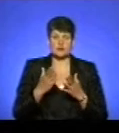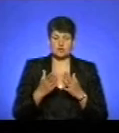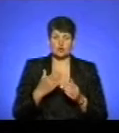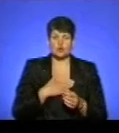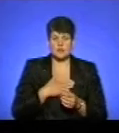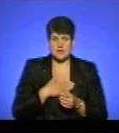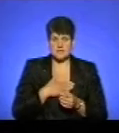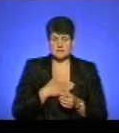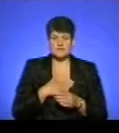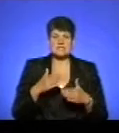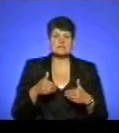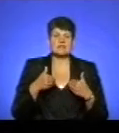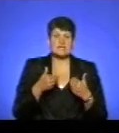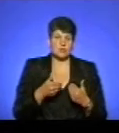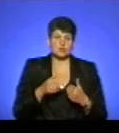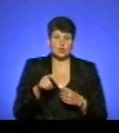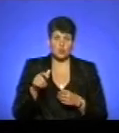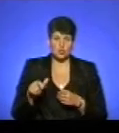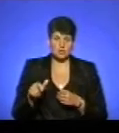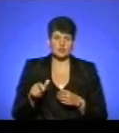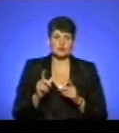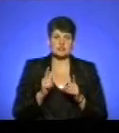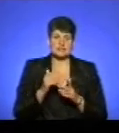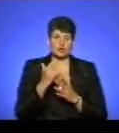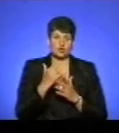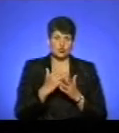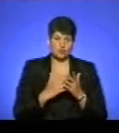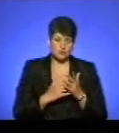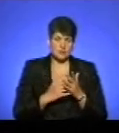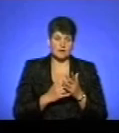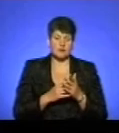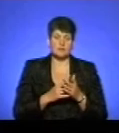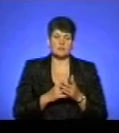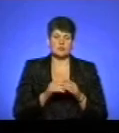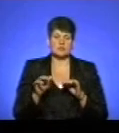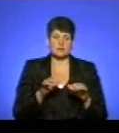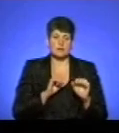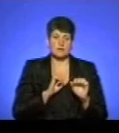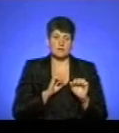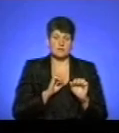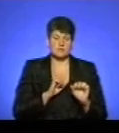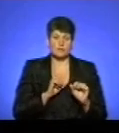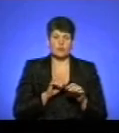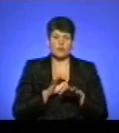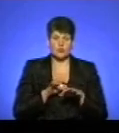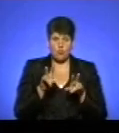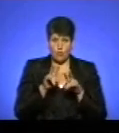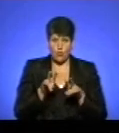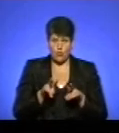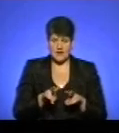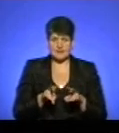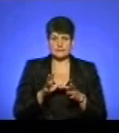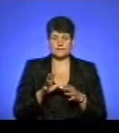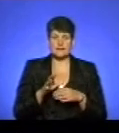нас звертаються люди, то згідно інструкції про заходи боротьбі, проводимо клінічний огляд. Безпосередньо